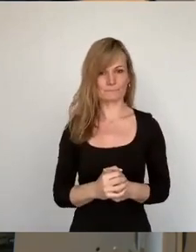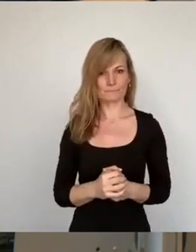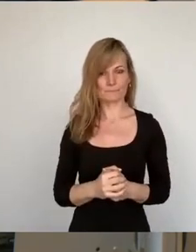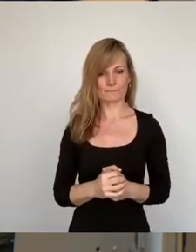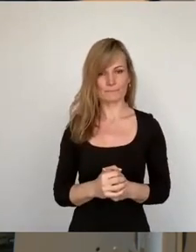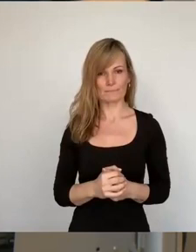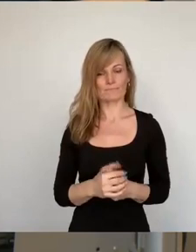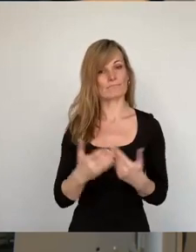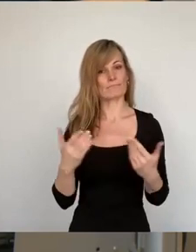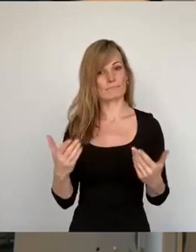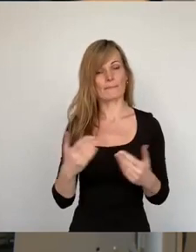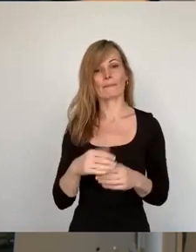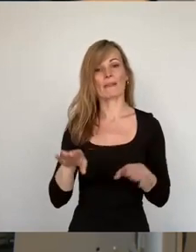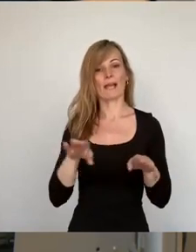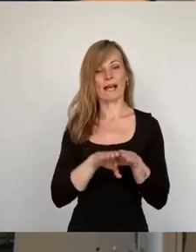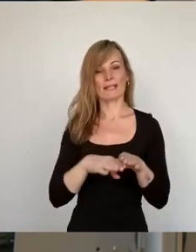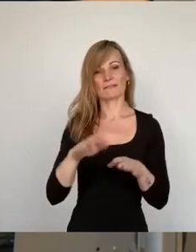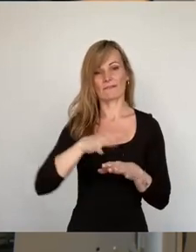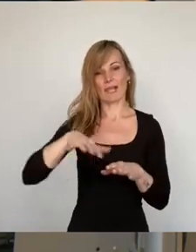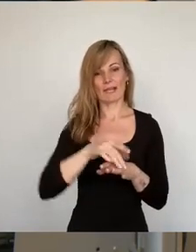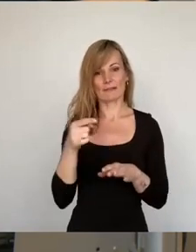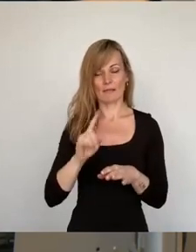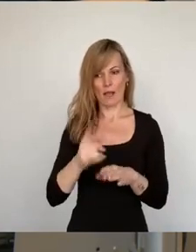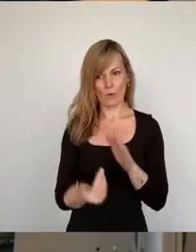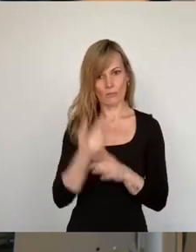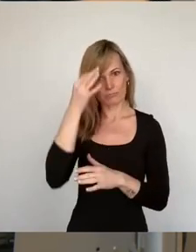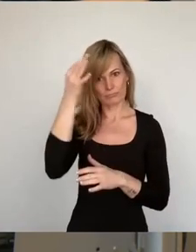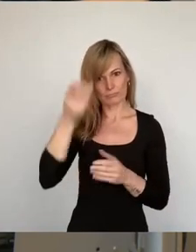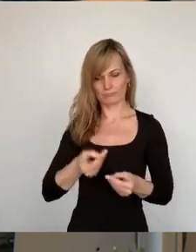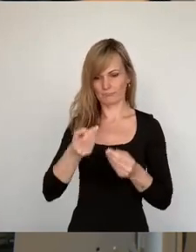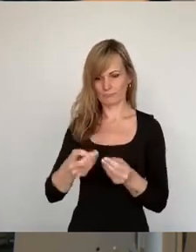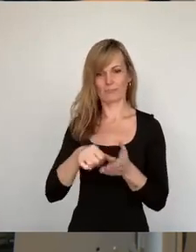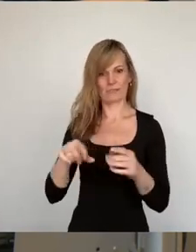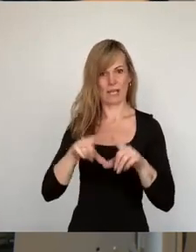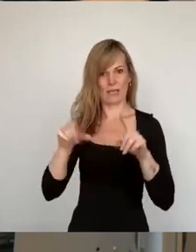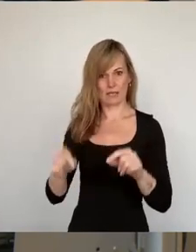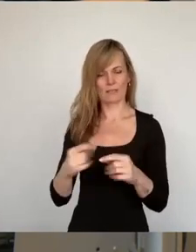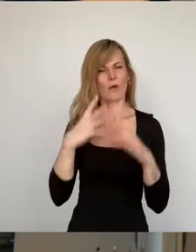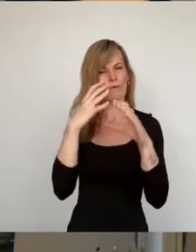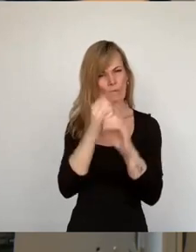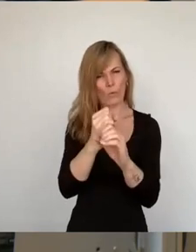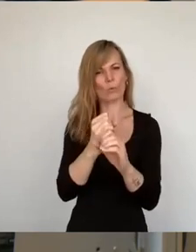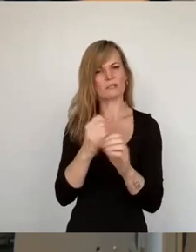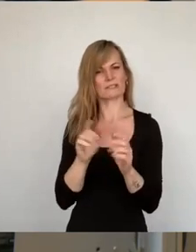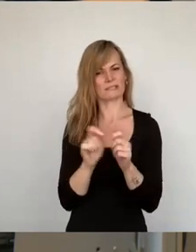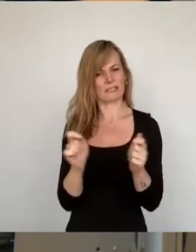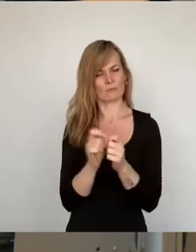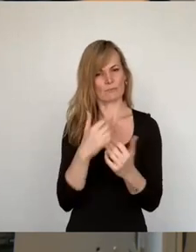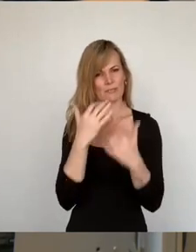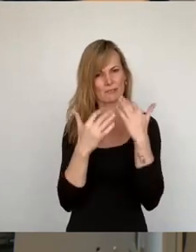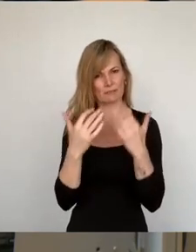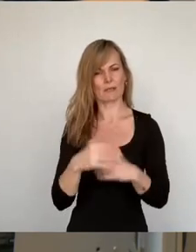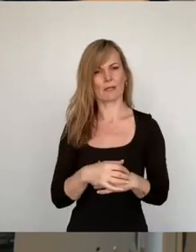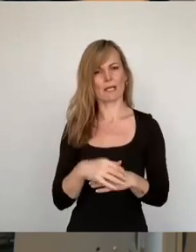ebenfalls die Bezahlkarte einführte, berichtet der Fokusartikel, dass Familien aus Serbien und Nordmazedonien wieder in ihre Heimat